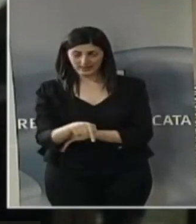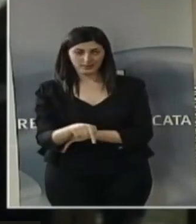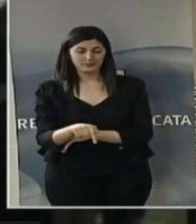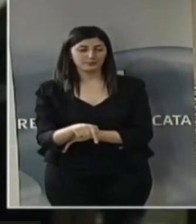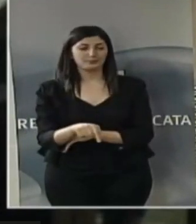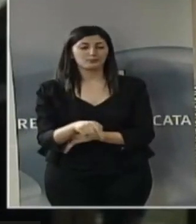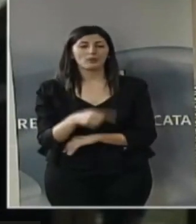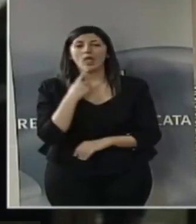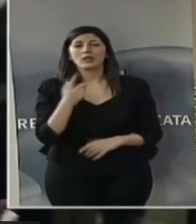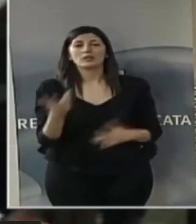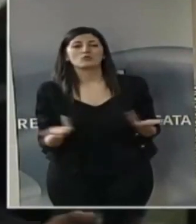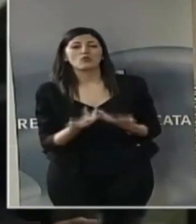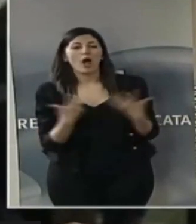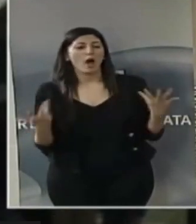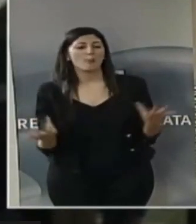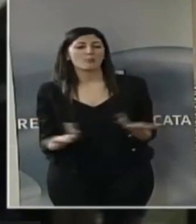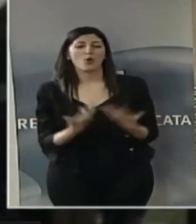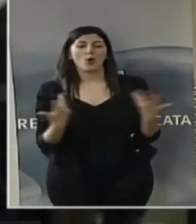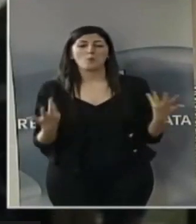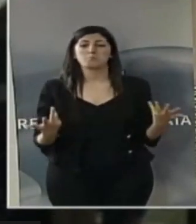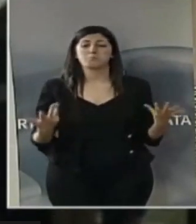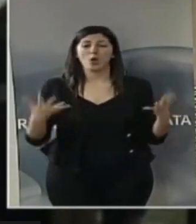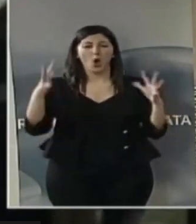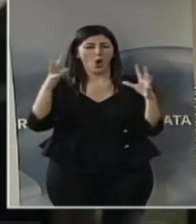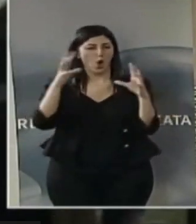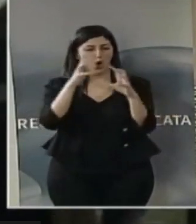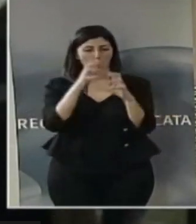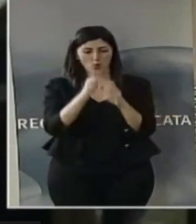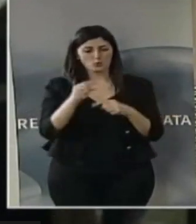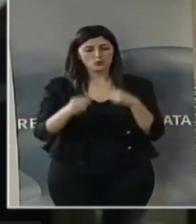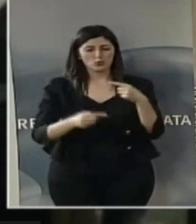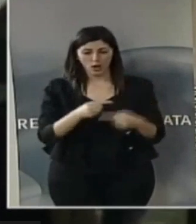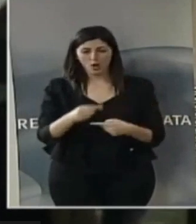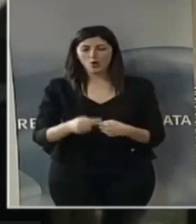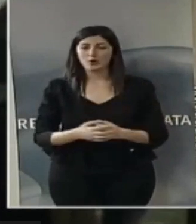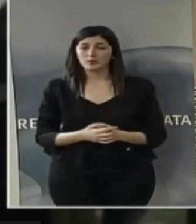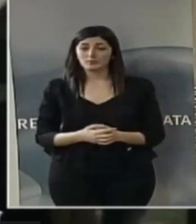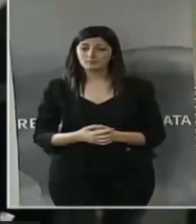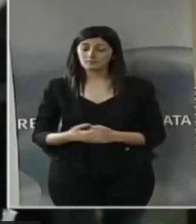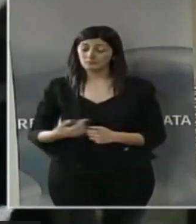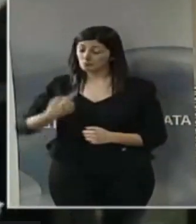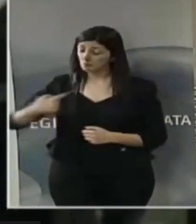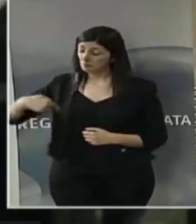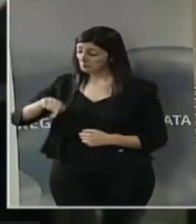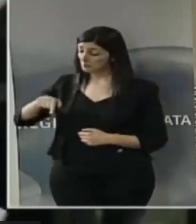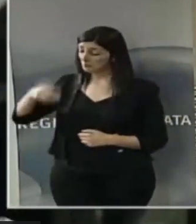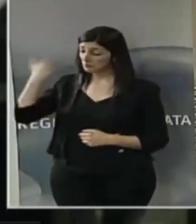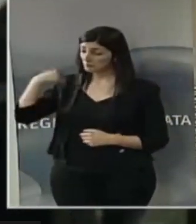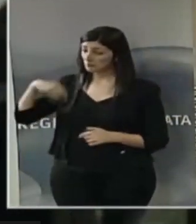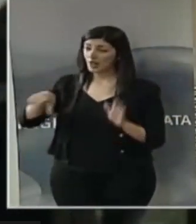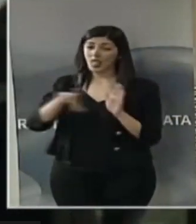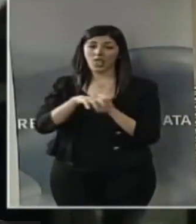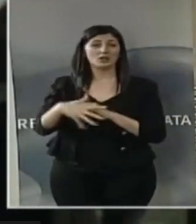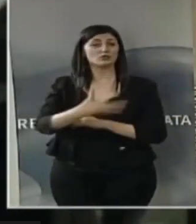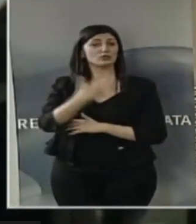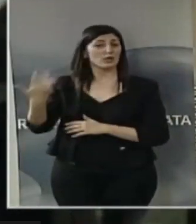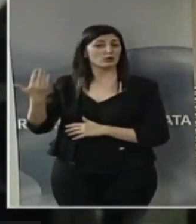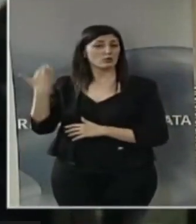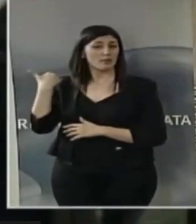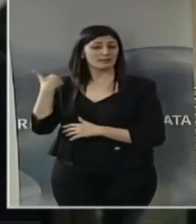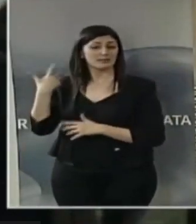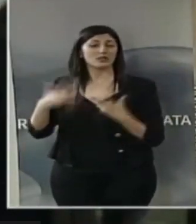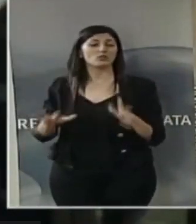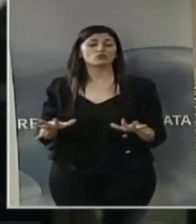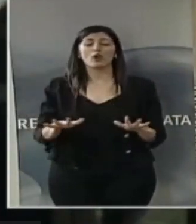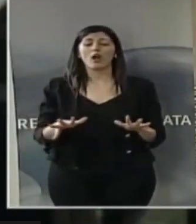diciamo affari spenti ancora una volta. Noi nella passata legislatura abbiamo fatto un investimento poderoso